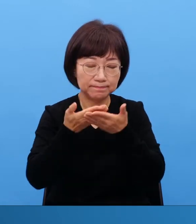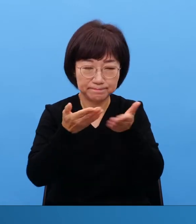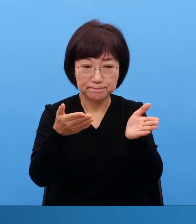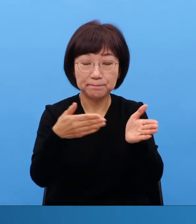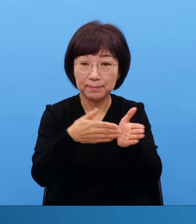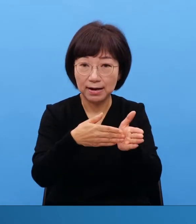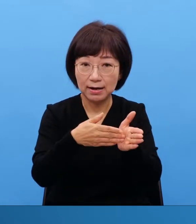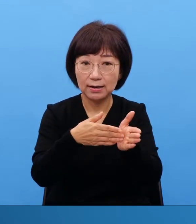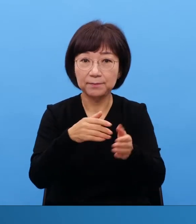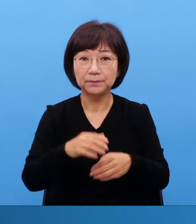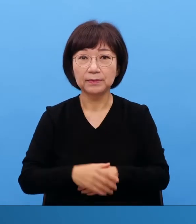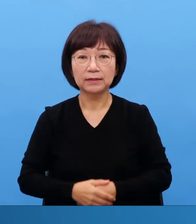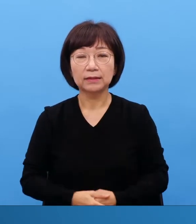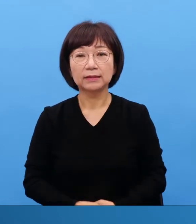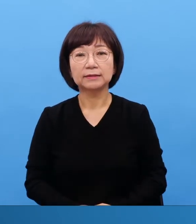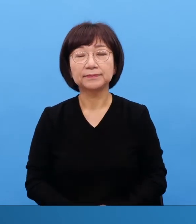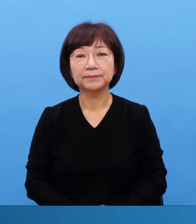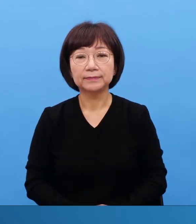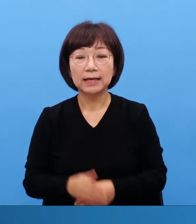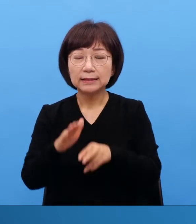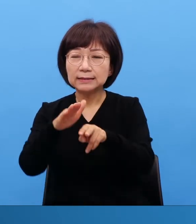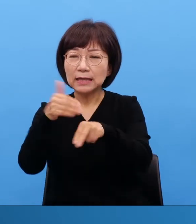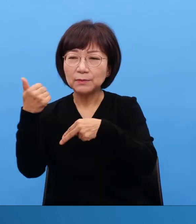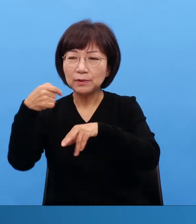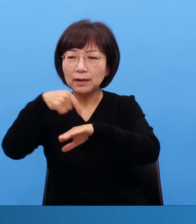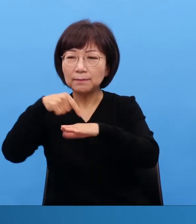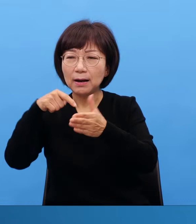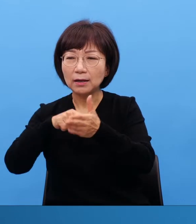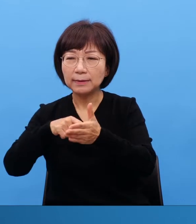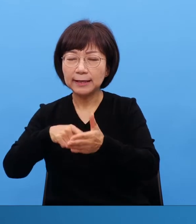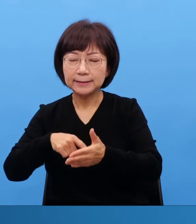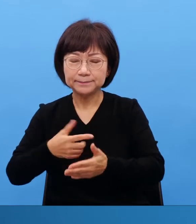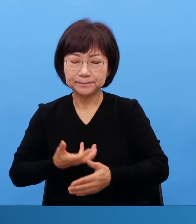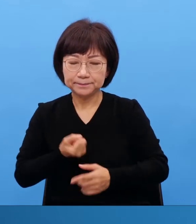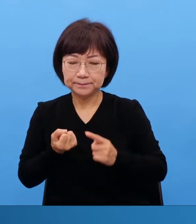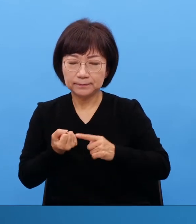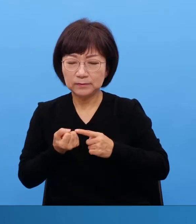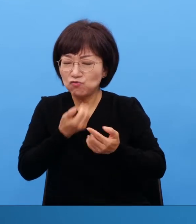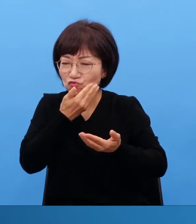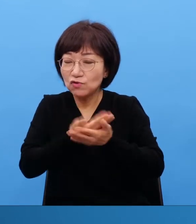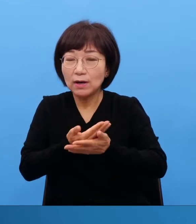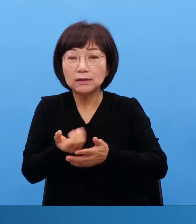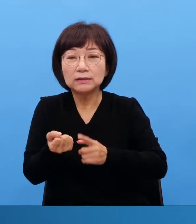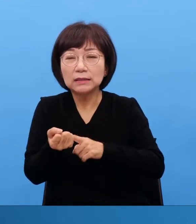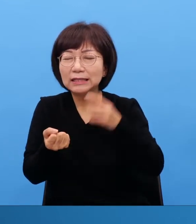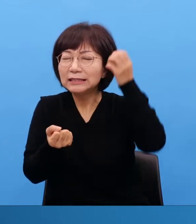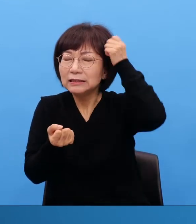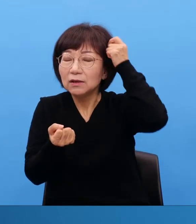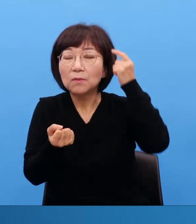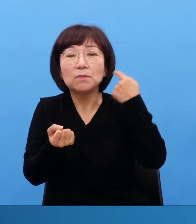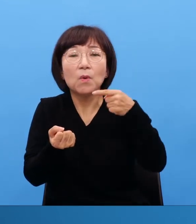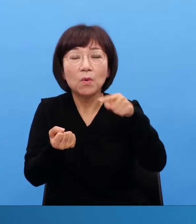사무엘이 가슴에 제일 남는 게 뭐겠습니까 어릴 때 지금까지요 언약계입니다